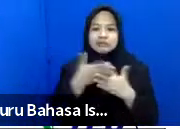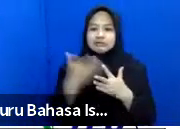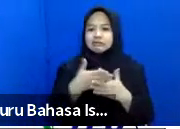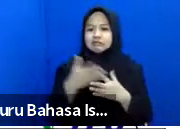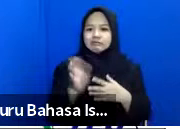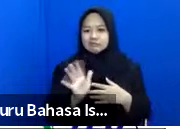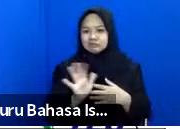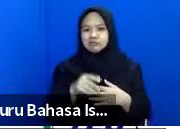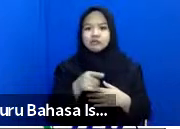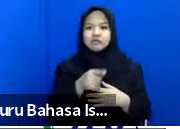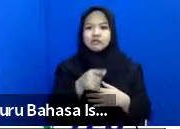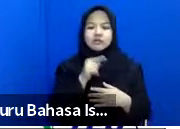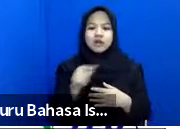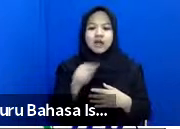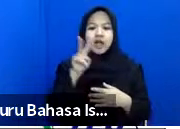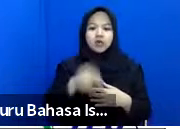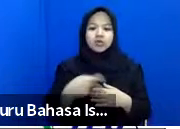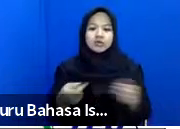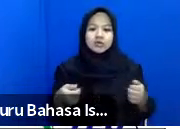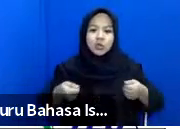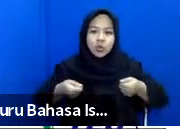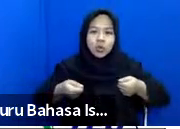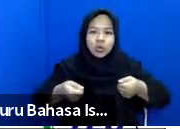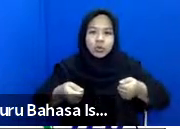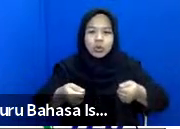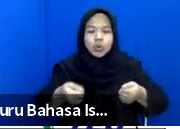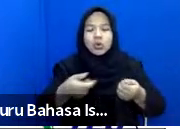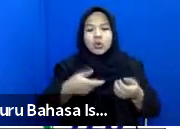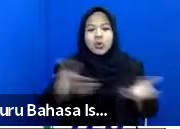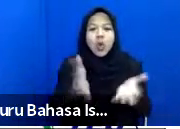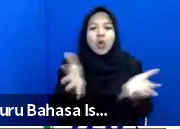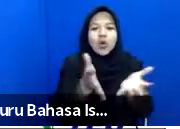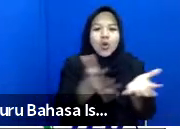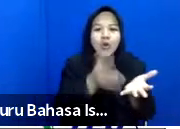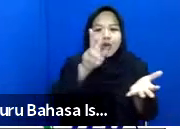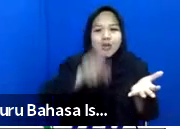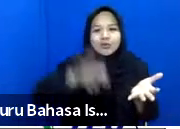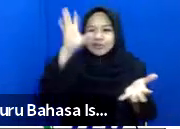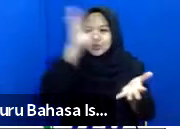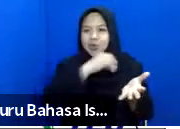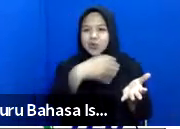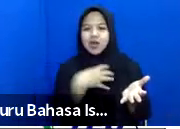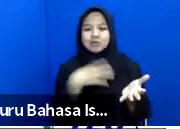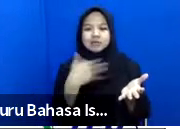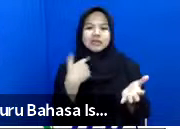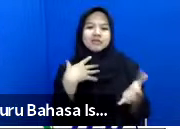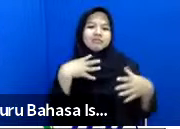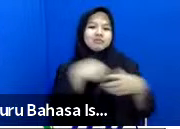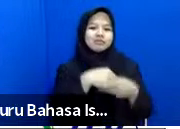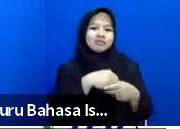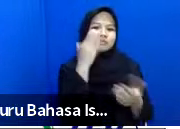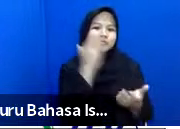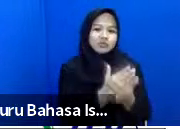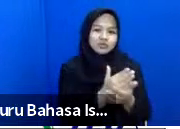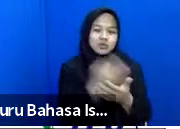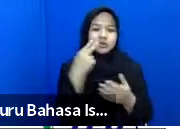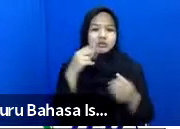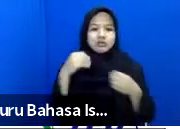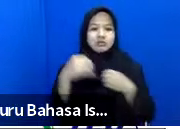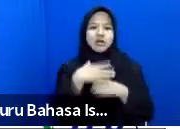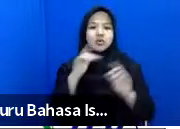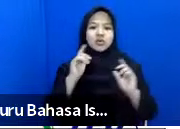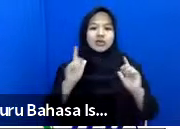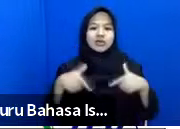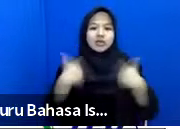sehingga mereka harus kita dorong harus tahu hak-haknya sehingga dapat berpartisipasi dalam pengambilan keputusan yang mengaruhi kehidupan mereka